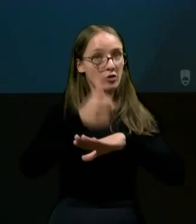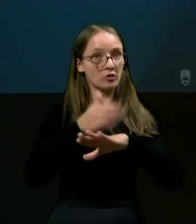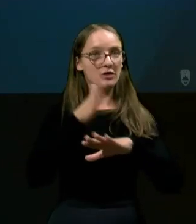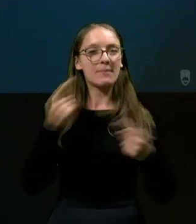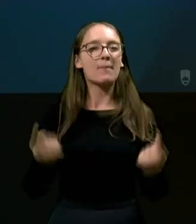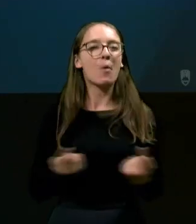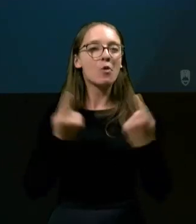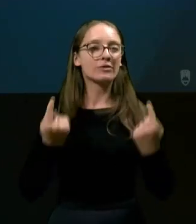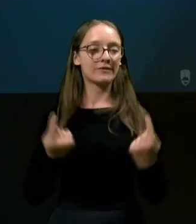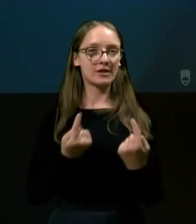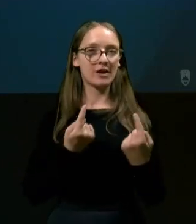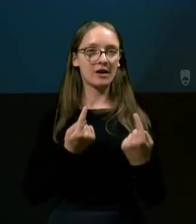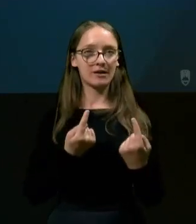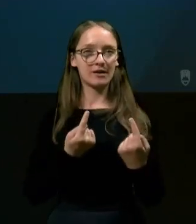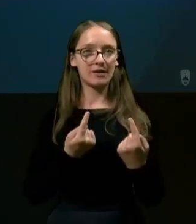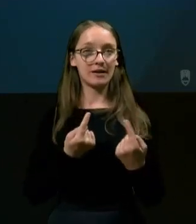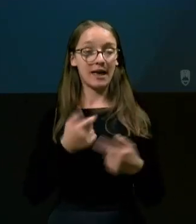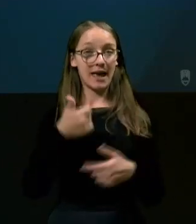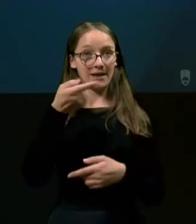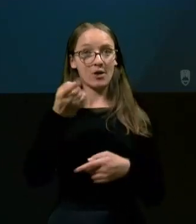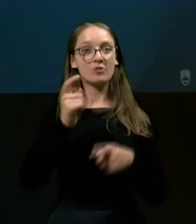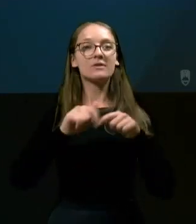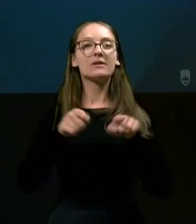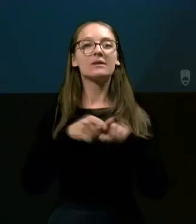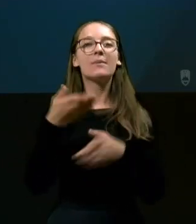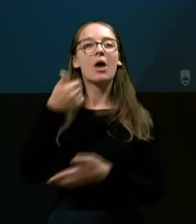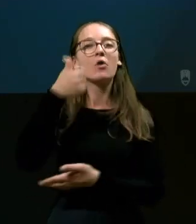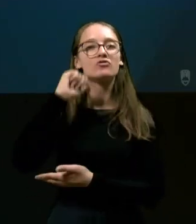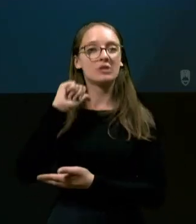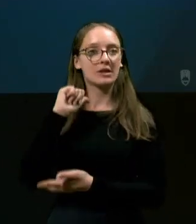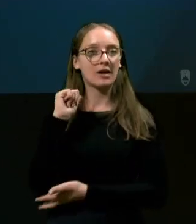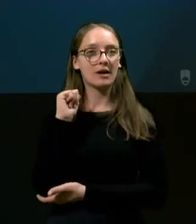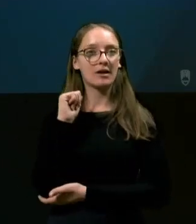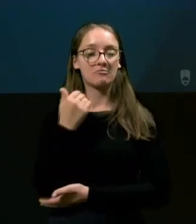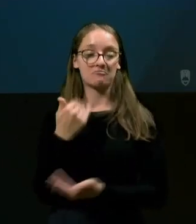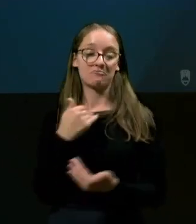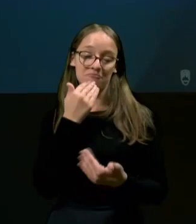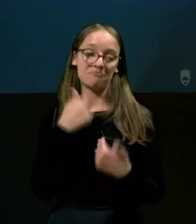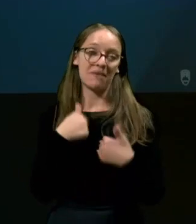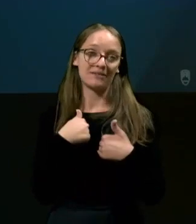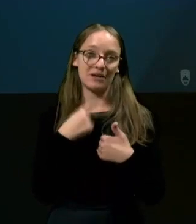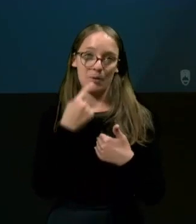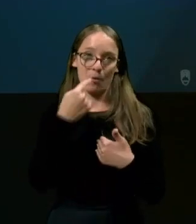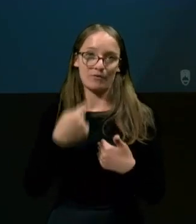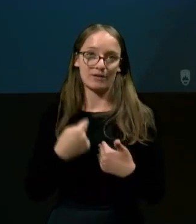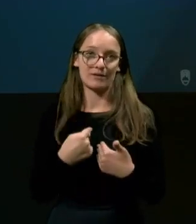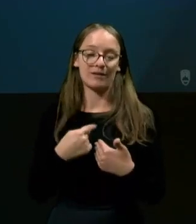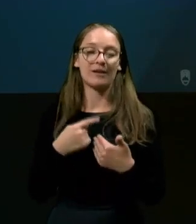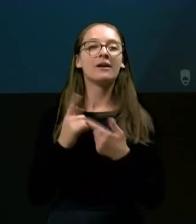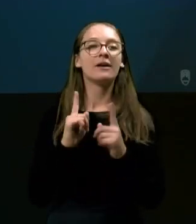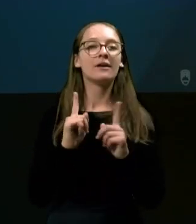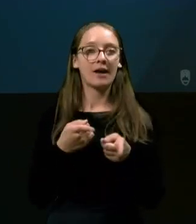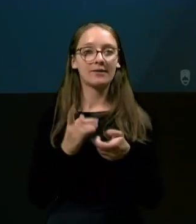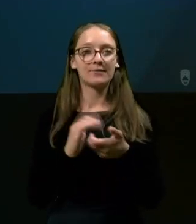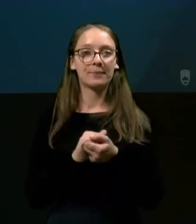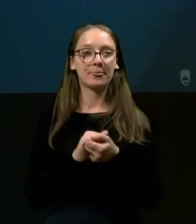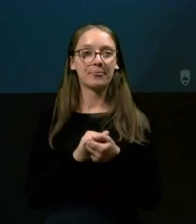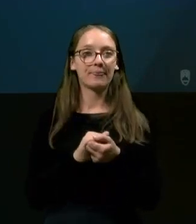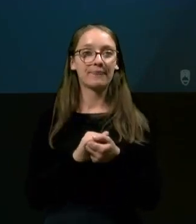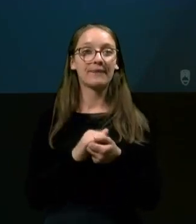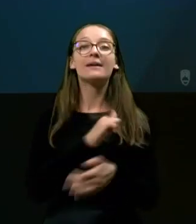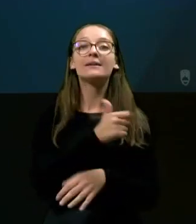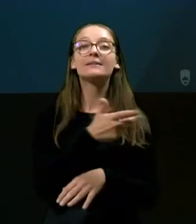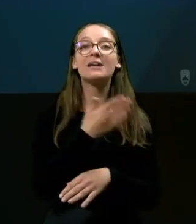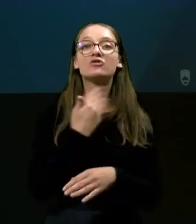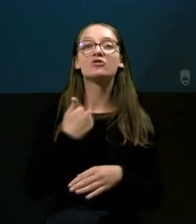motivirana. In ena od stvari, ki je bila včeri zelo, saj meni, povedna, je, da so